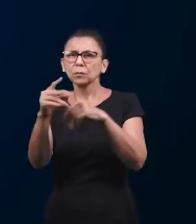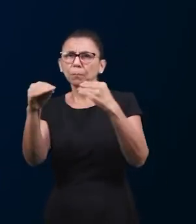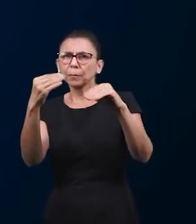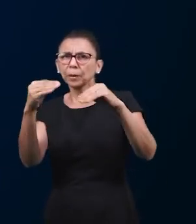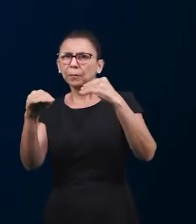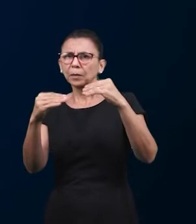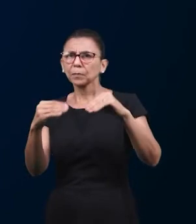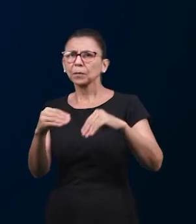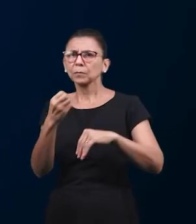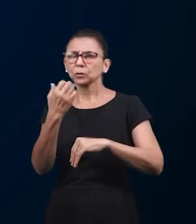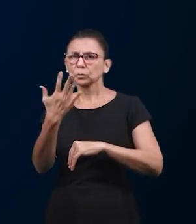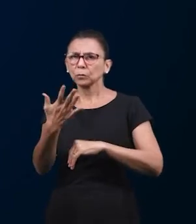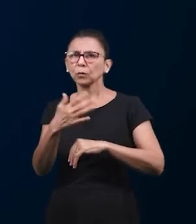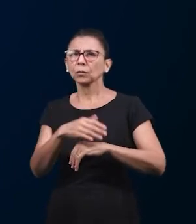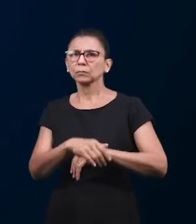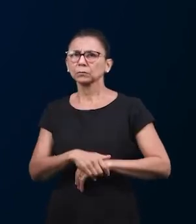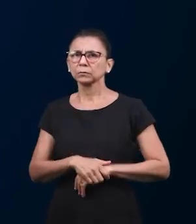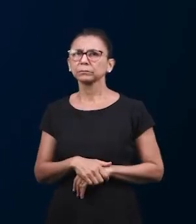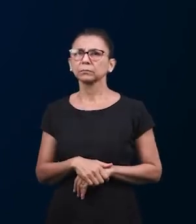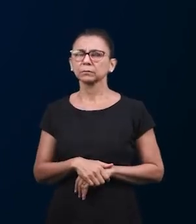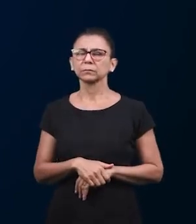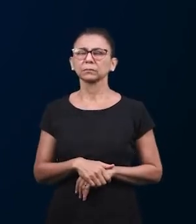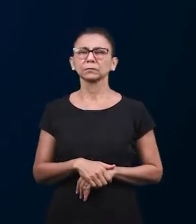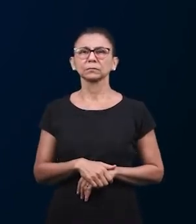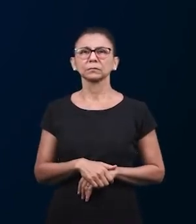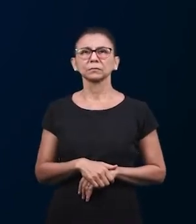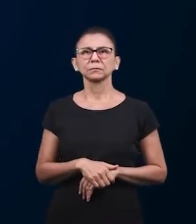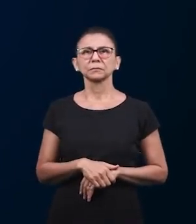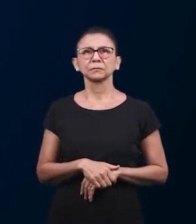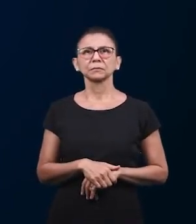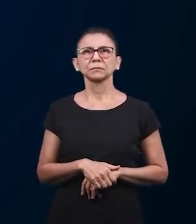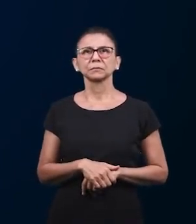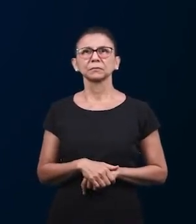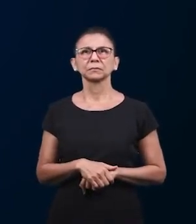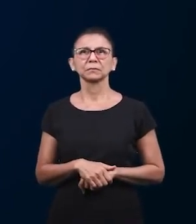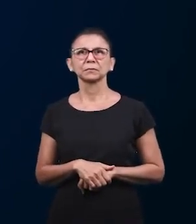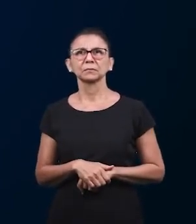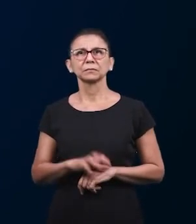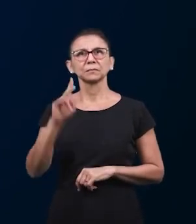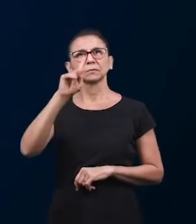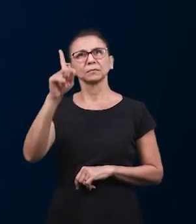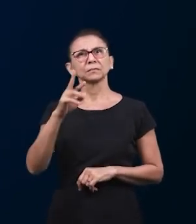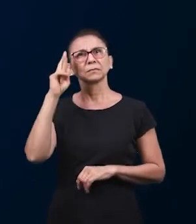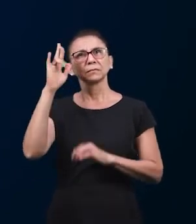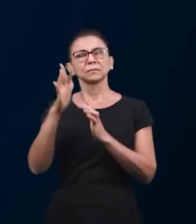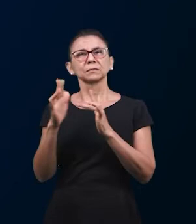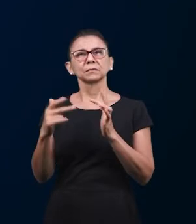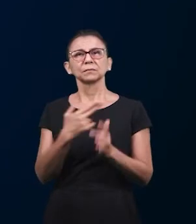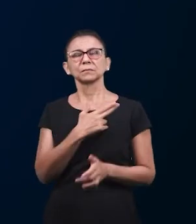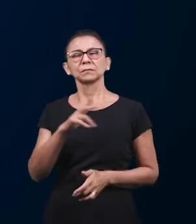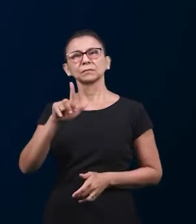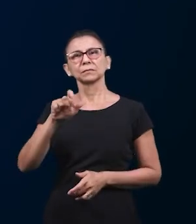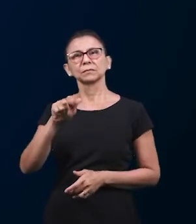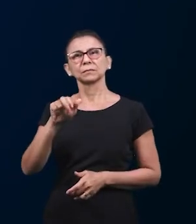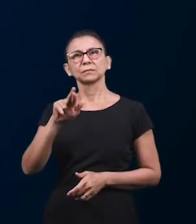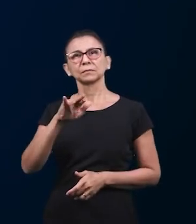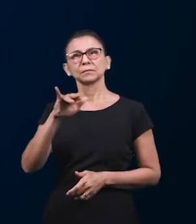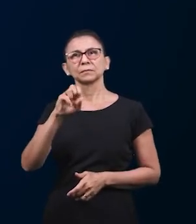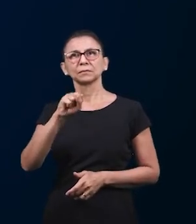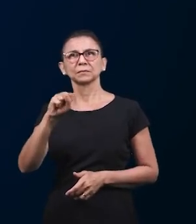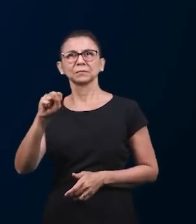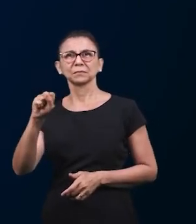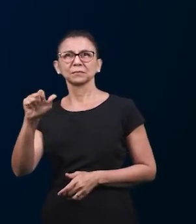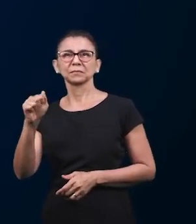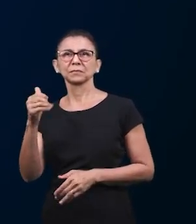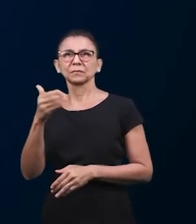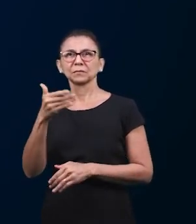получаем видео ответы из наших братьев из Голландии мир Господа Иисуса меня зовут